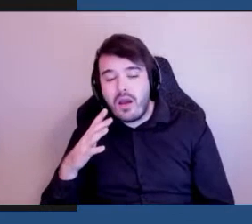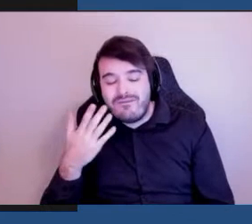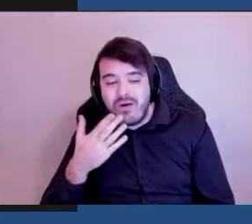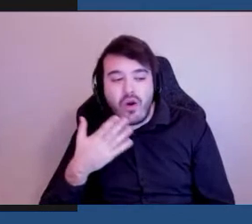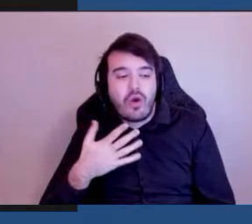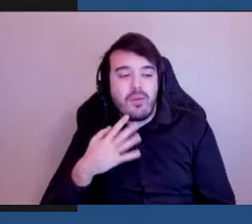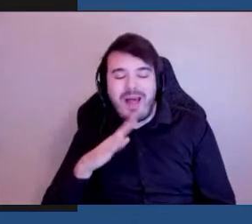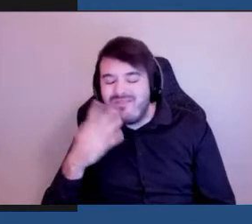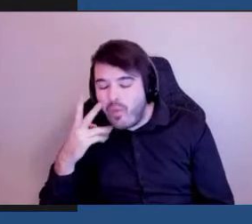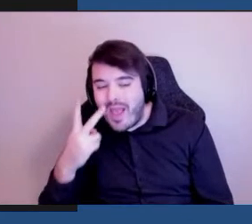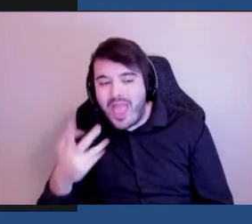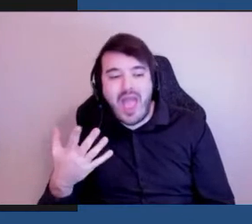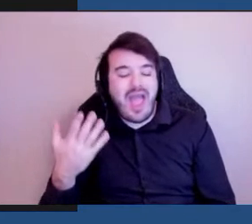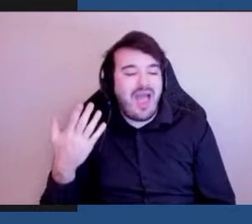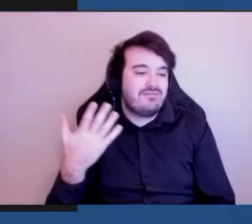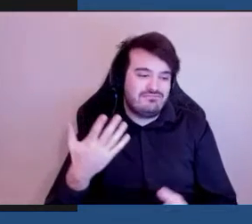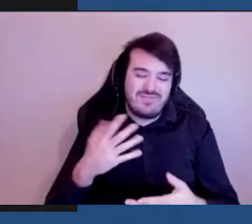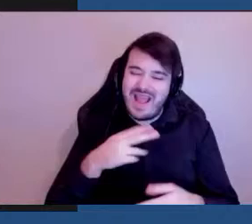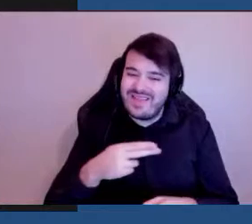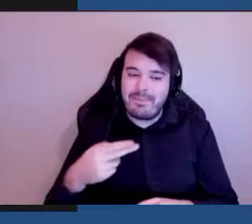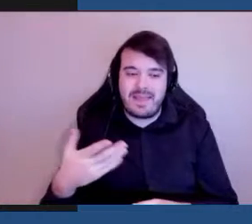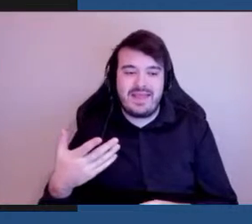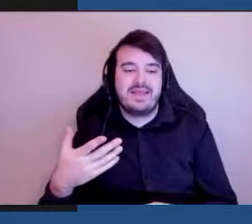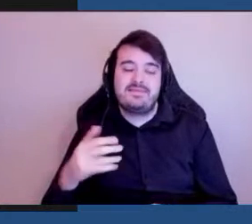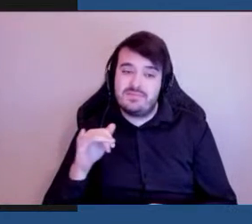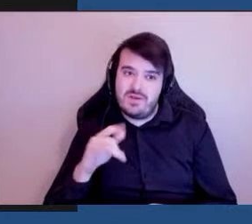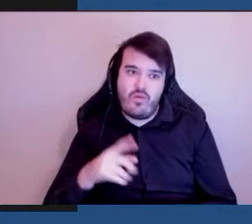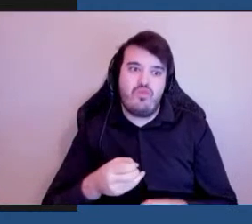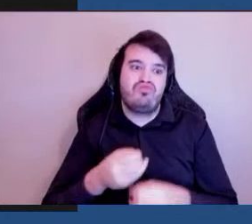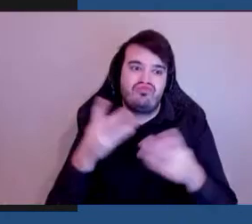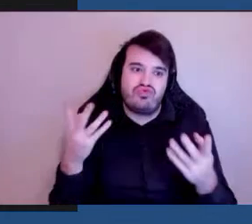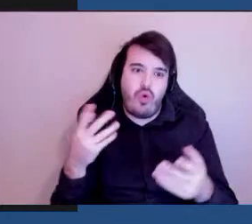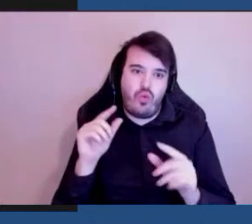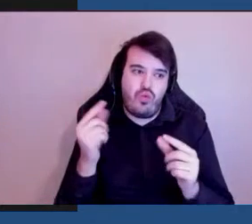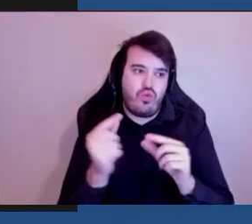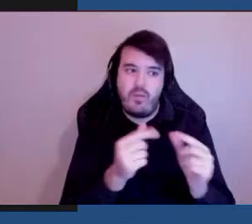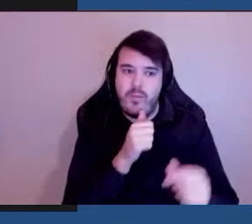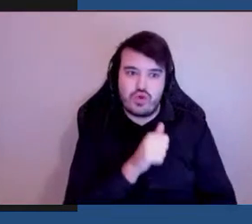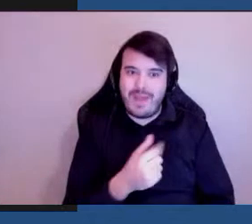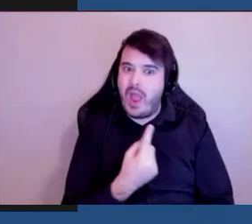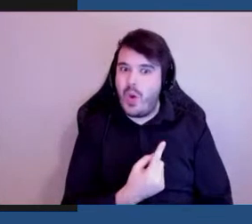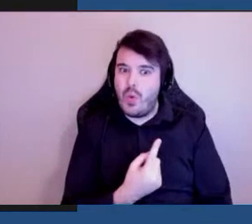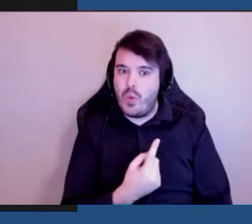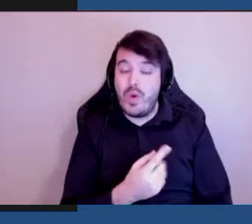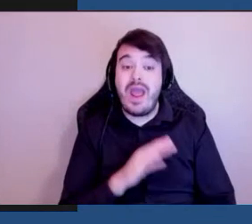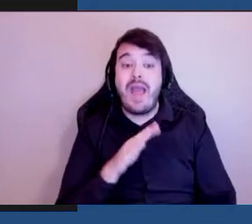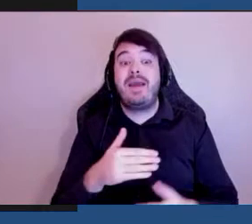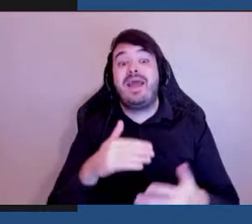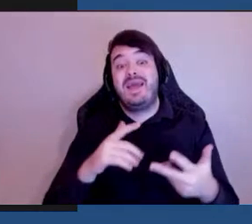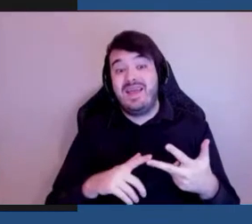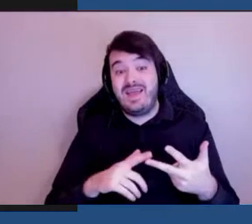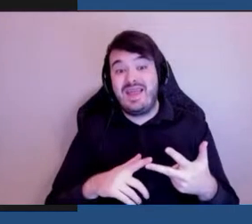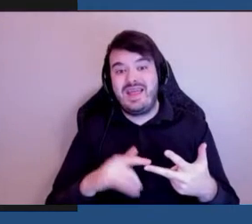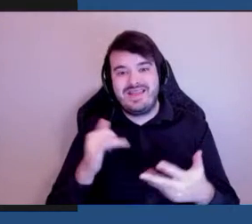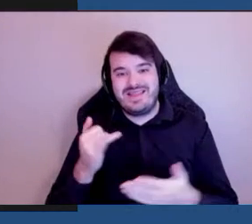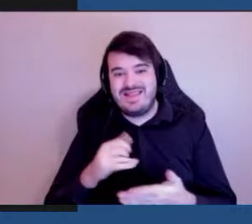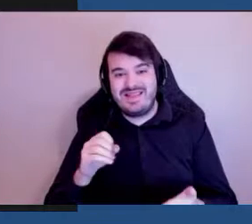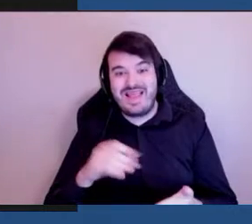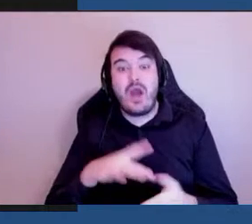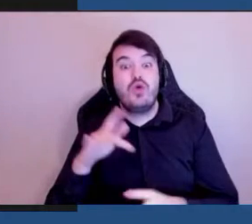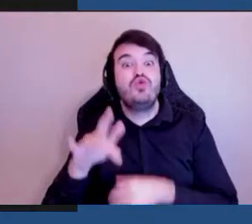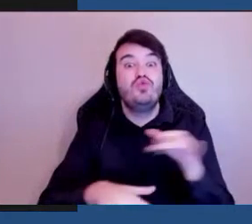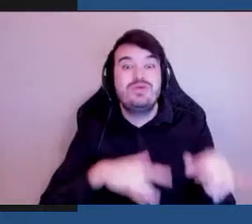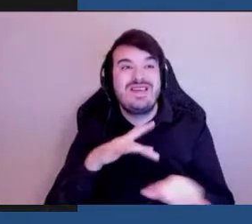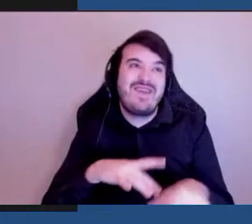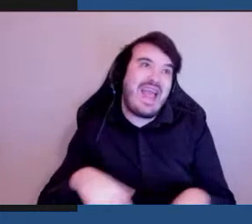et handicapés. Donc, il faut plusieurs groupes, pas simplement un. Après ça, y a le design universel,